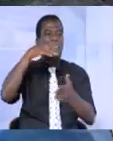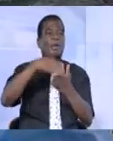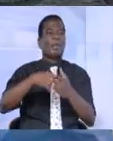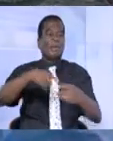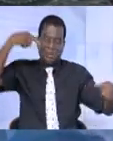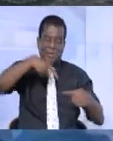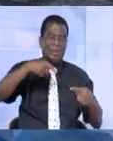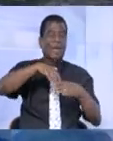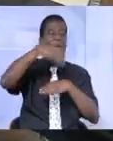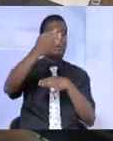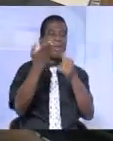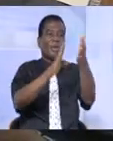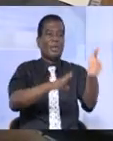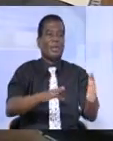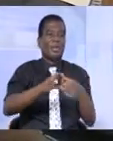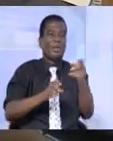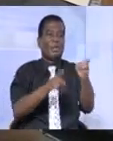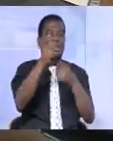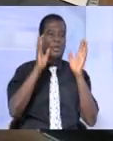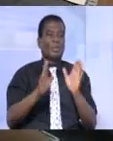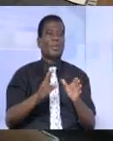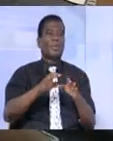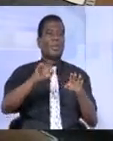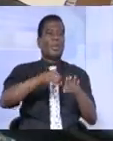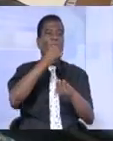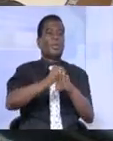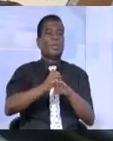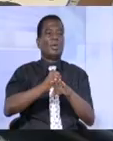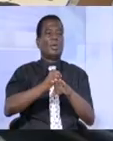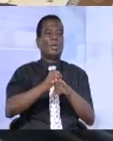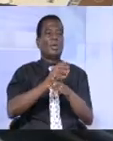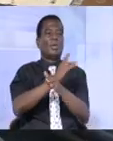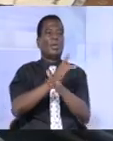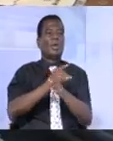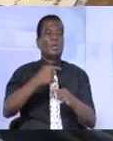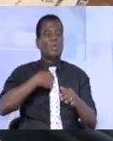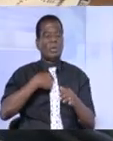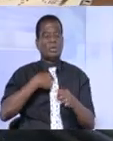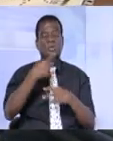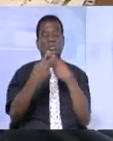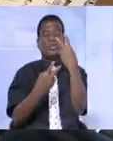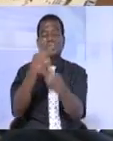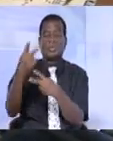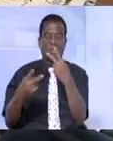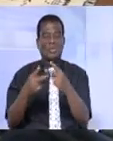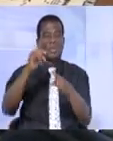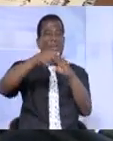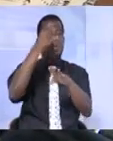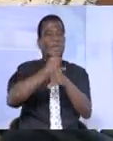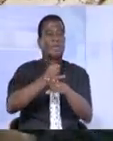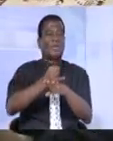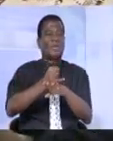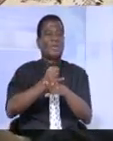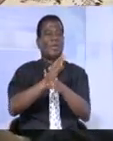le choc après la mort tragique de la directrice de l'Institut Goethe. Je fréquente l'Institut Goethe et j'y suis tous les jours.